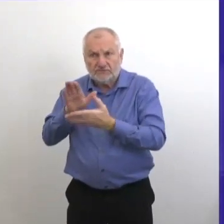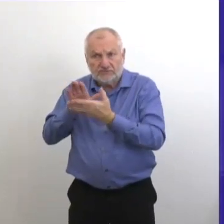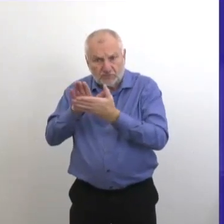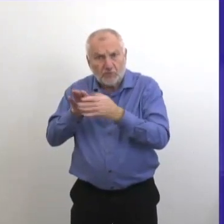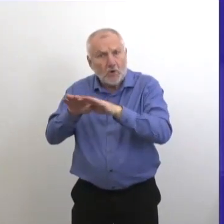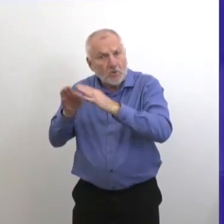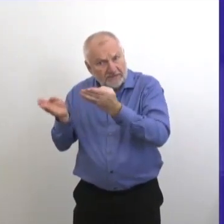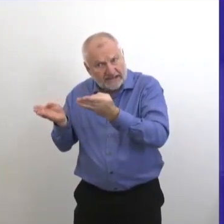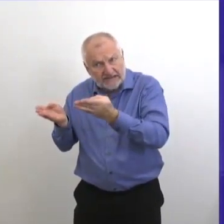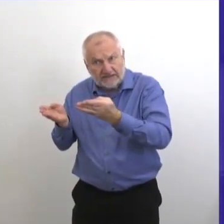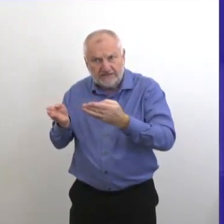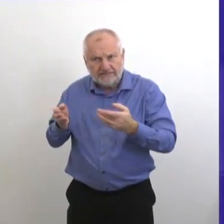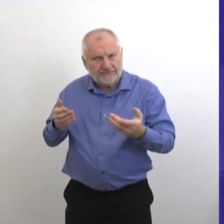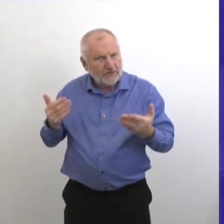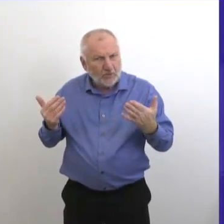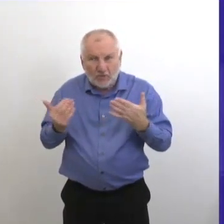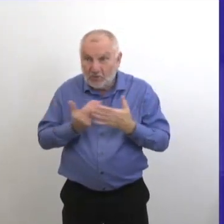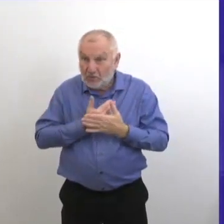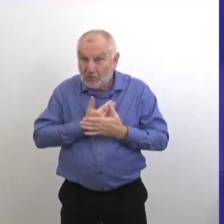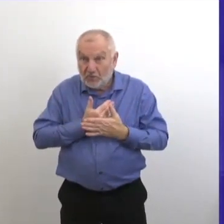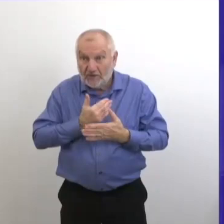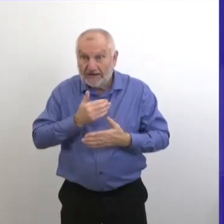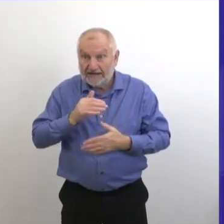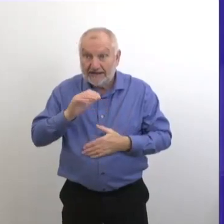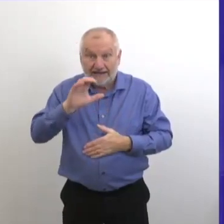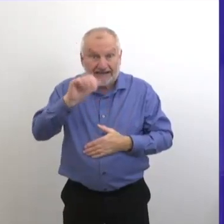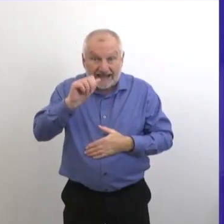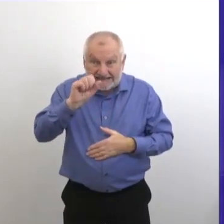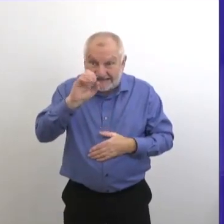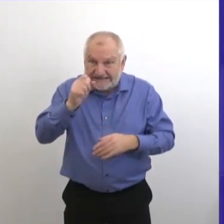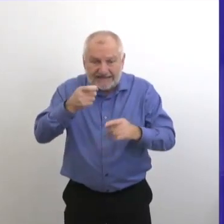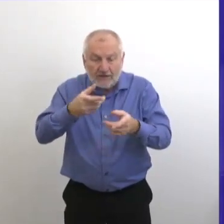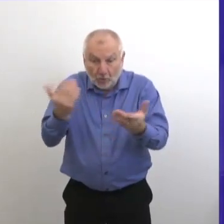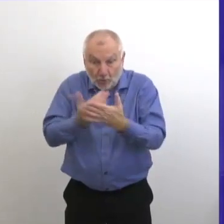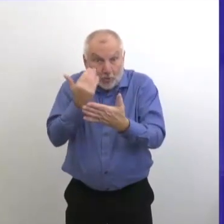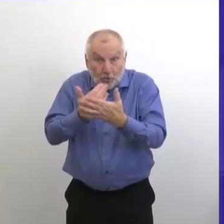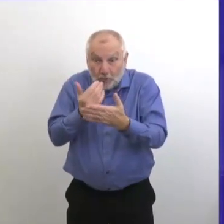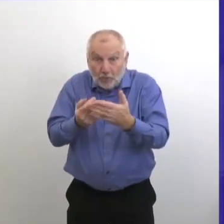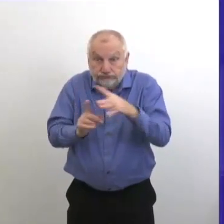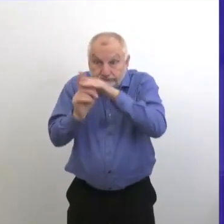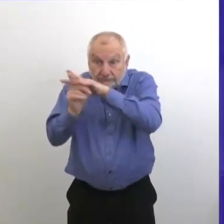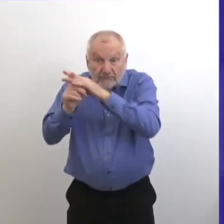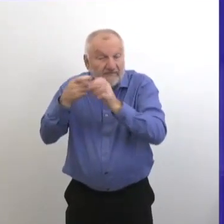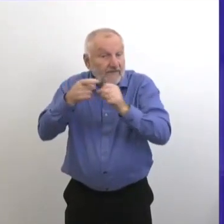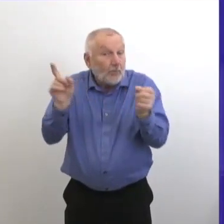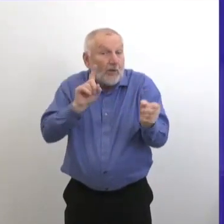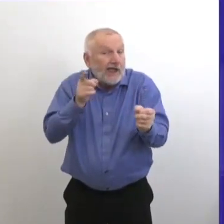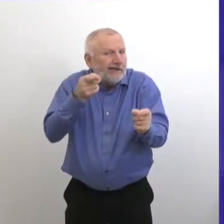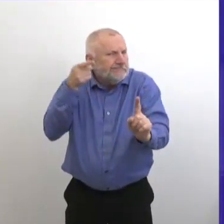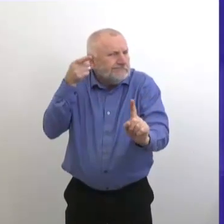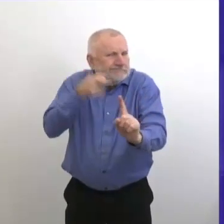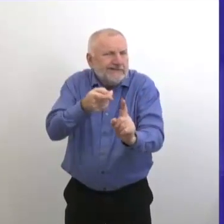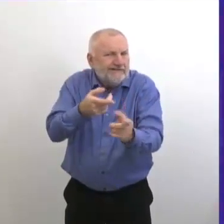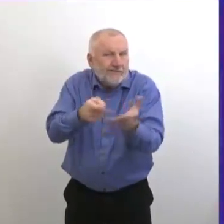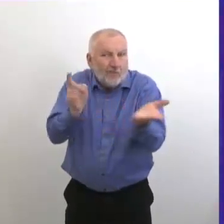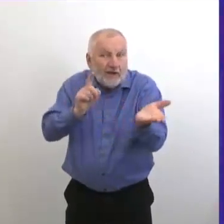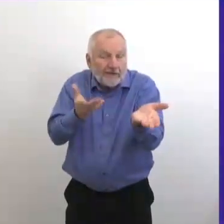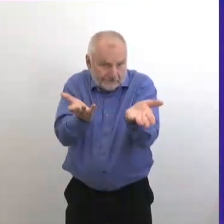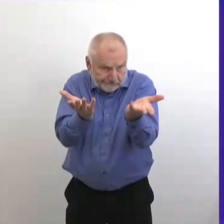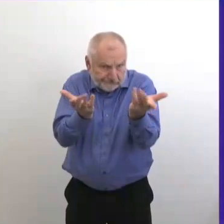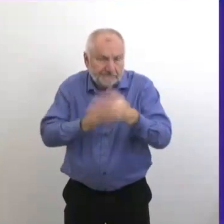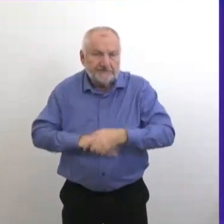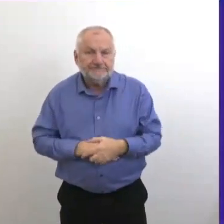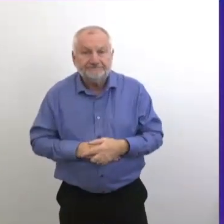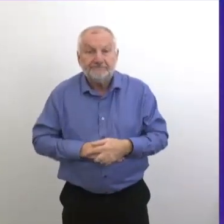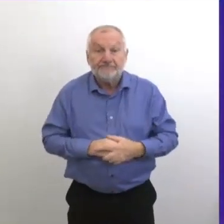Où est-ce qu'on voit ces nouveaux cas ? D'où est-ce qu'ils viennent ? Pourriez-vous nous donner plus de détails sur les endroits d'où viennent ?